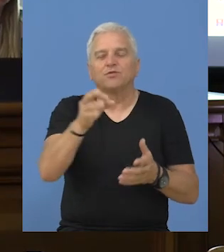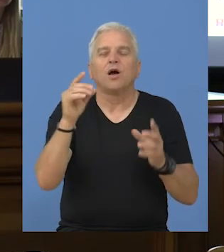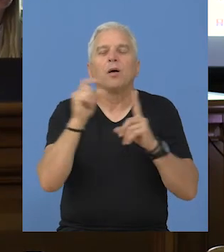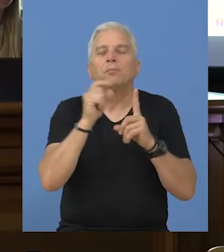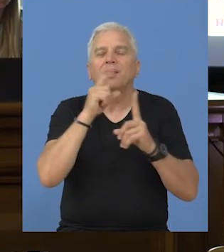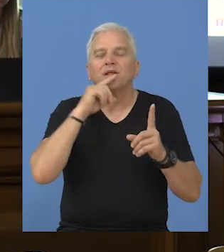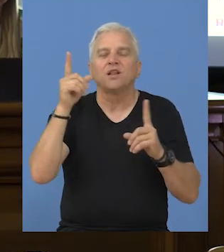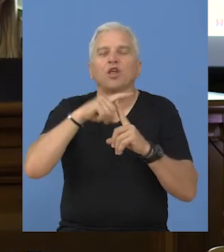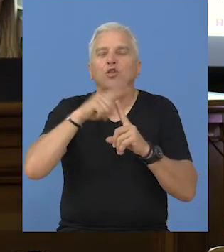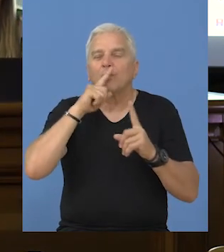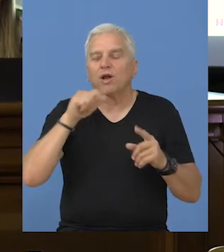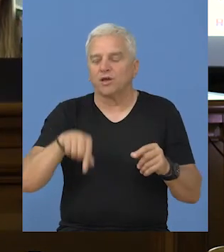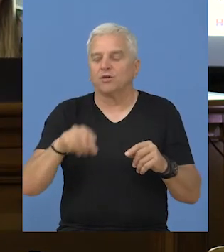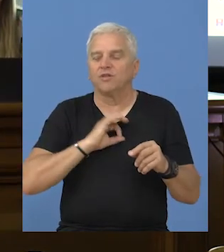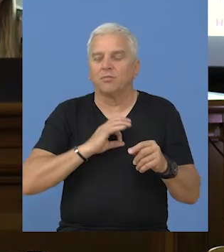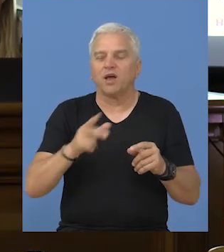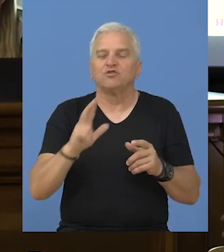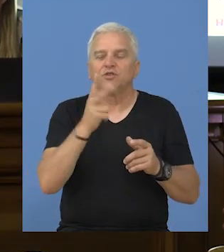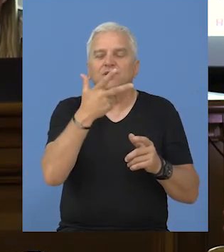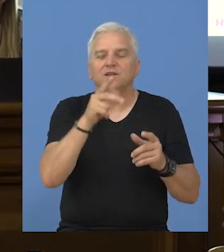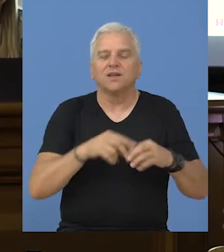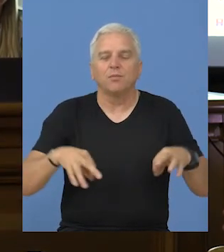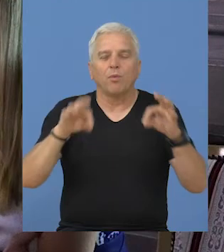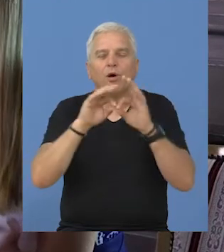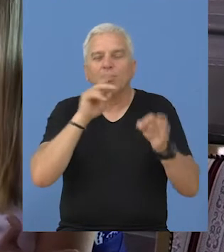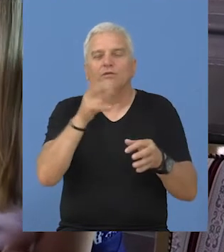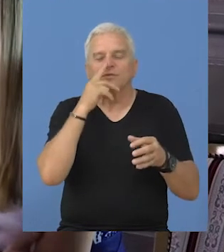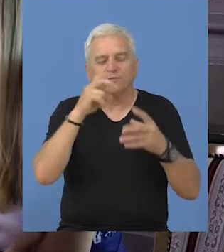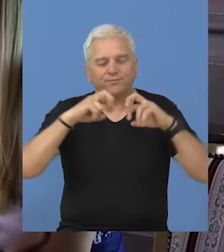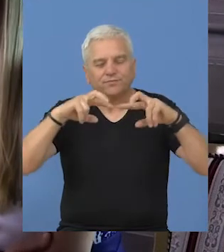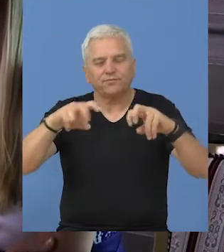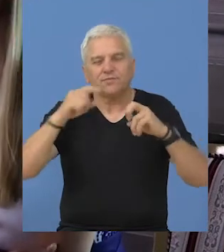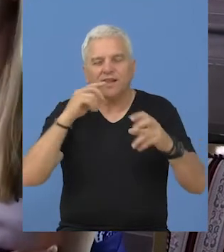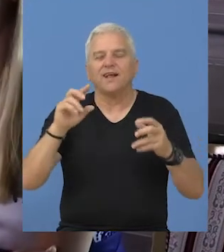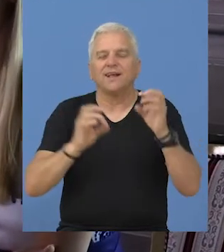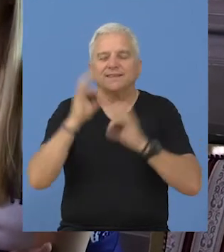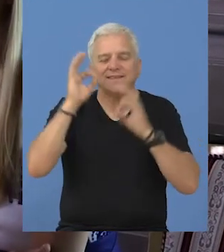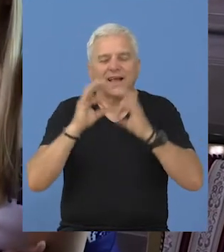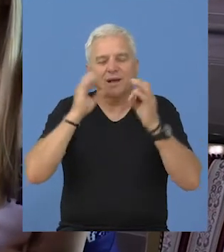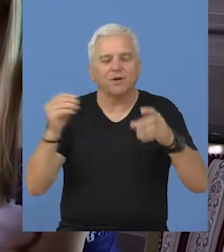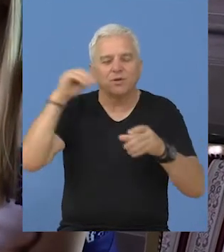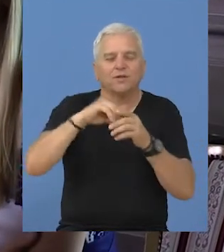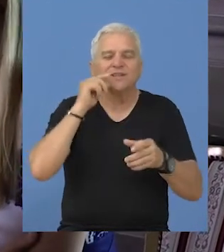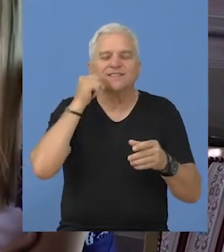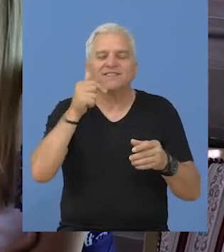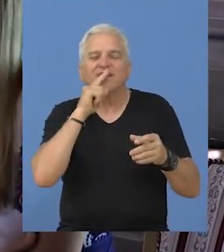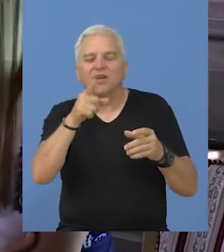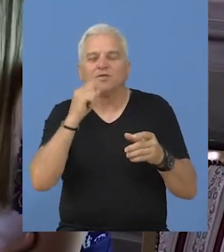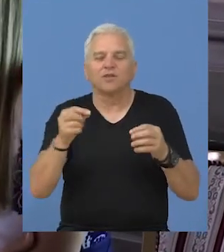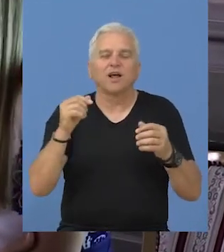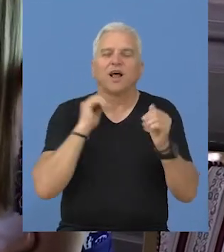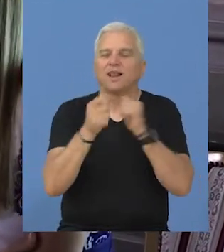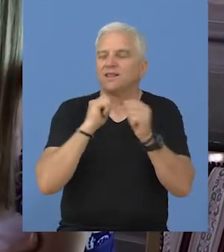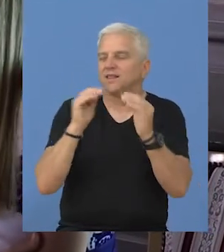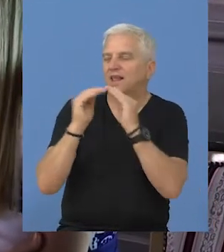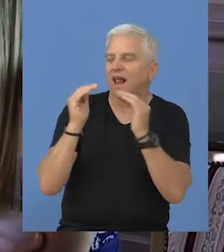– u Plandištu, Topoli i Bečeju. U okviru ovog projekta analiziran je stepen uključenosti organizacija civilnog društva u